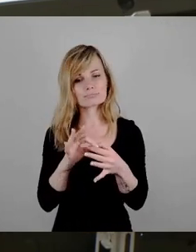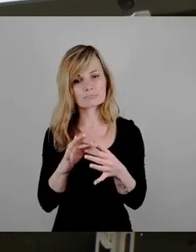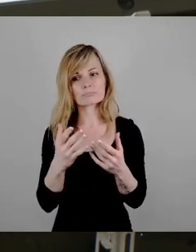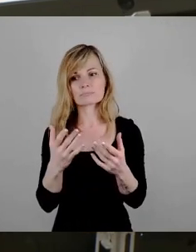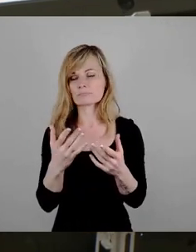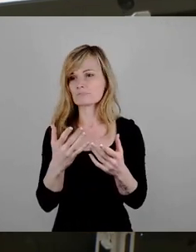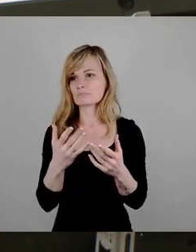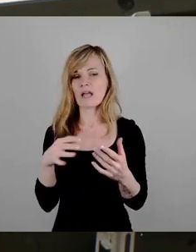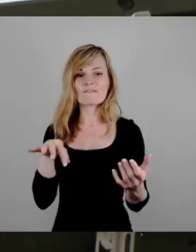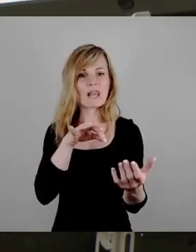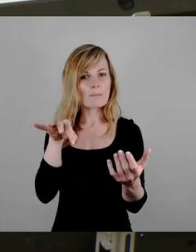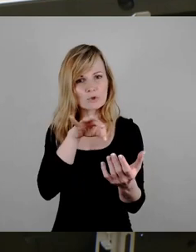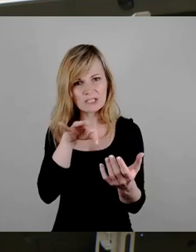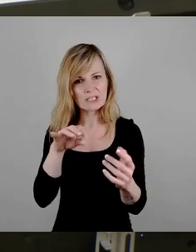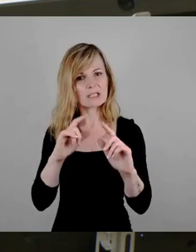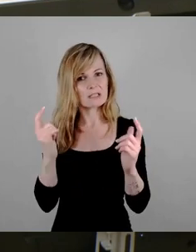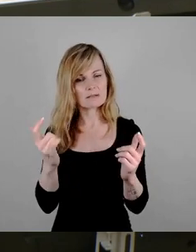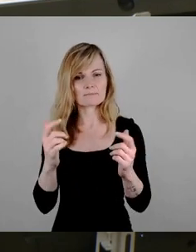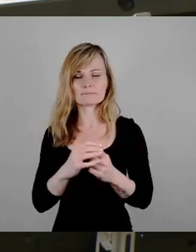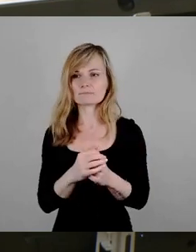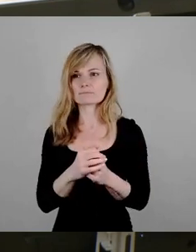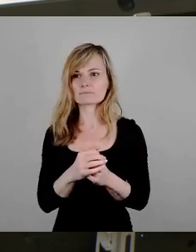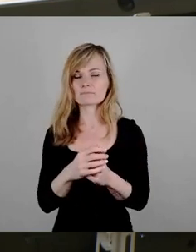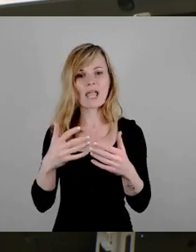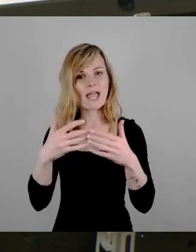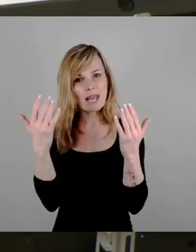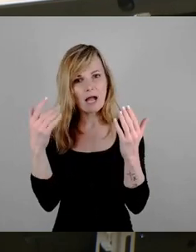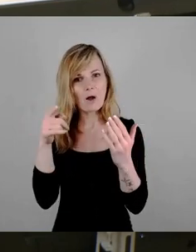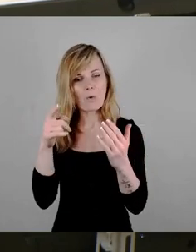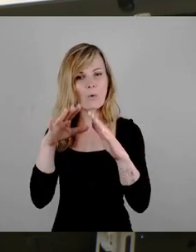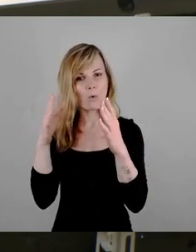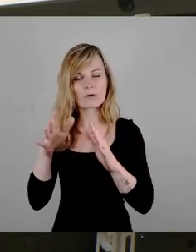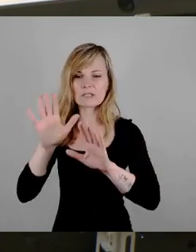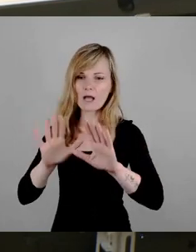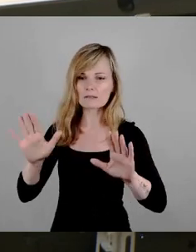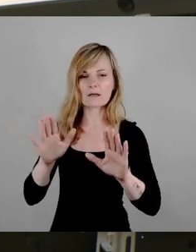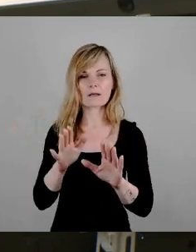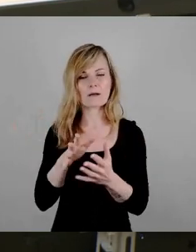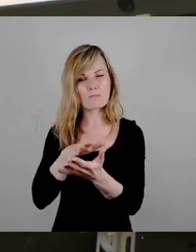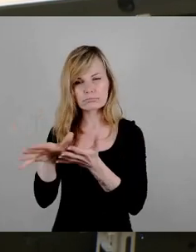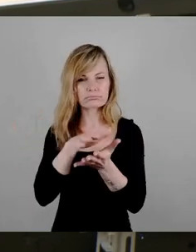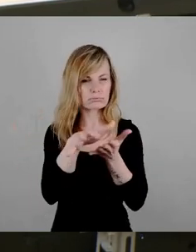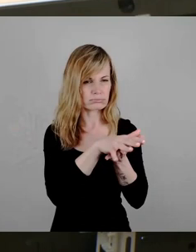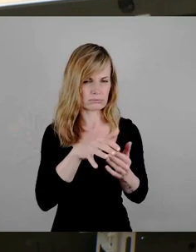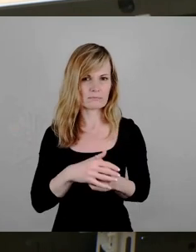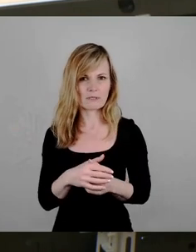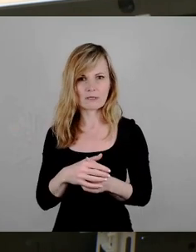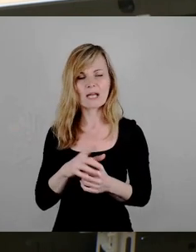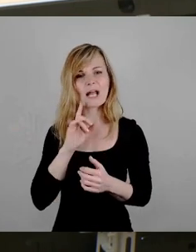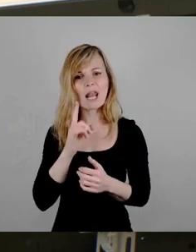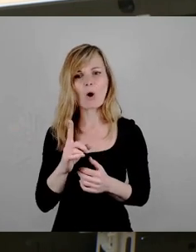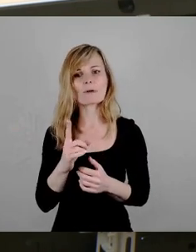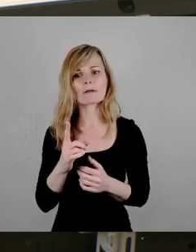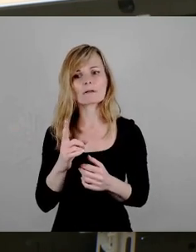Philharmonie, für Hellerau und für anderes, viel, viel Geld aus. Ich glaube, es ist richtig und wichtig, dass wir auch